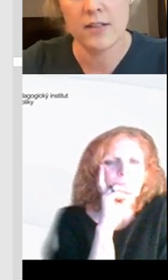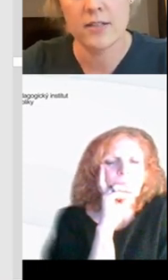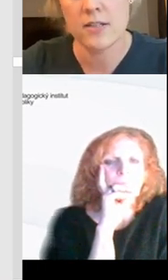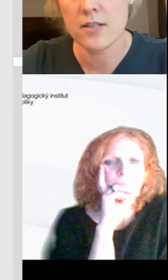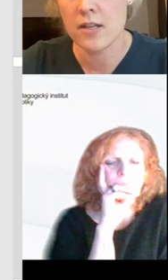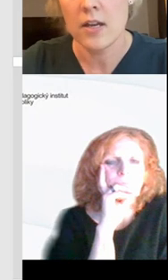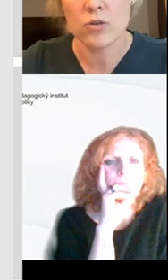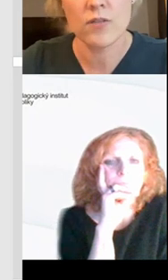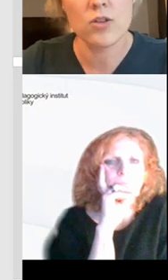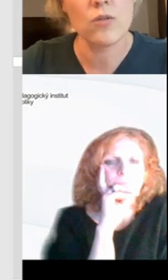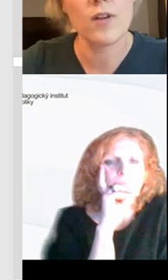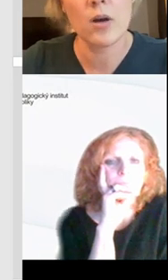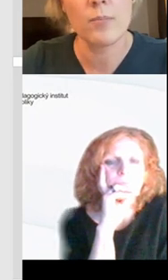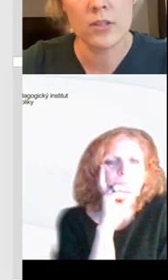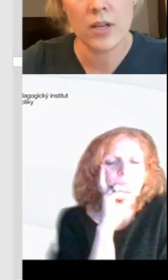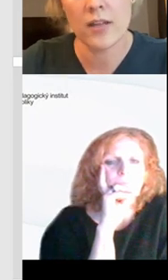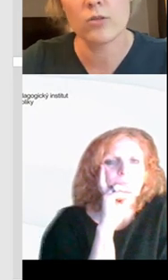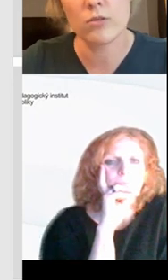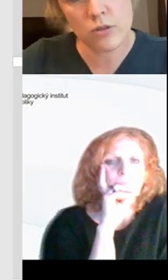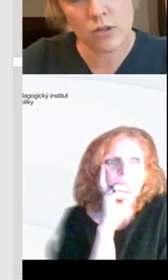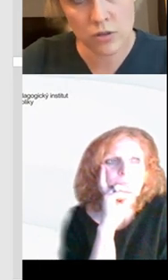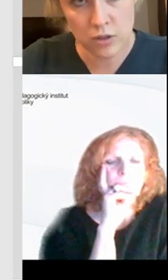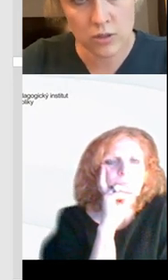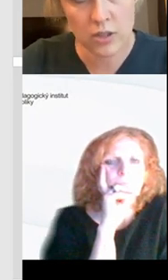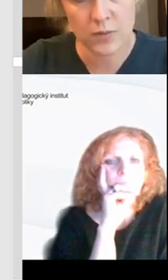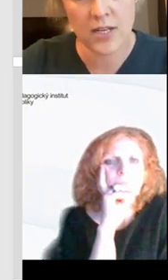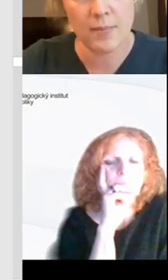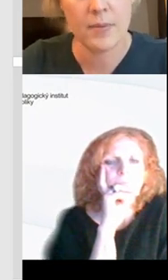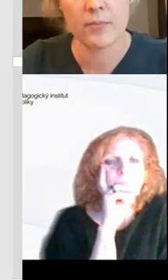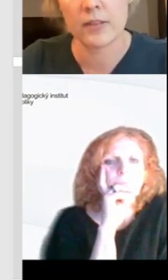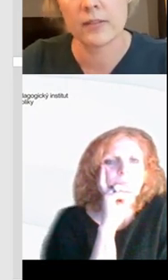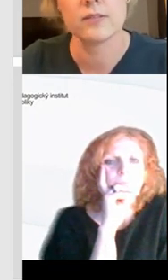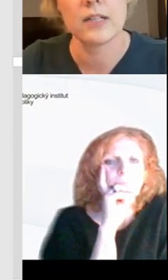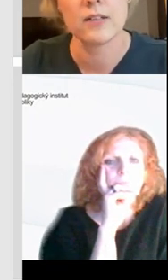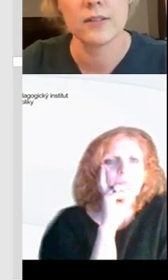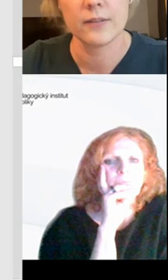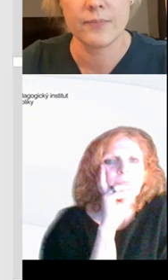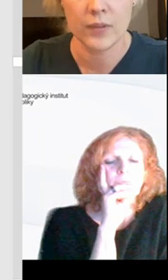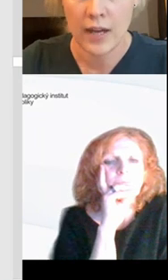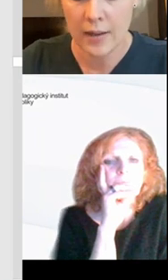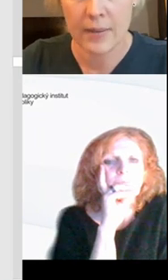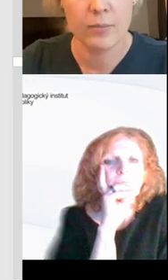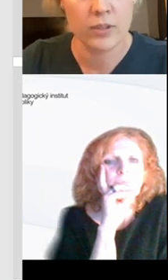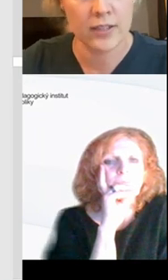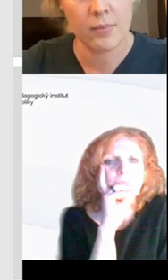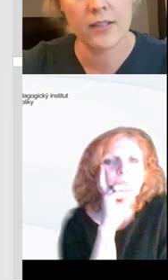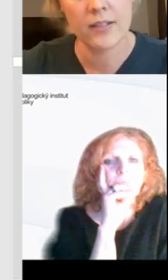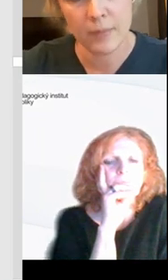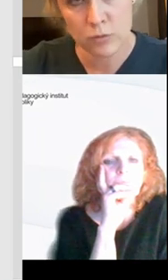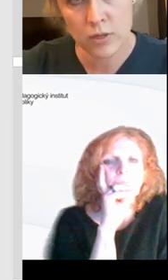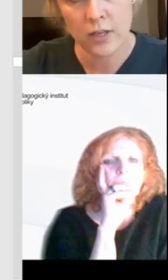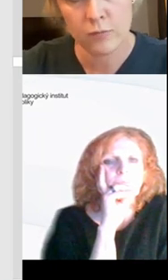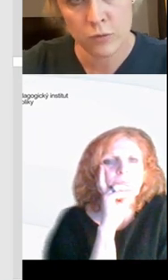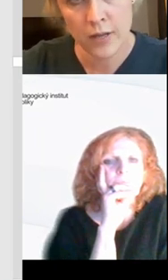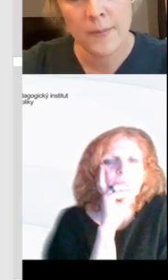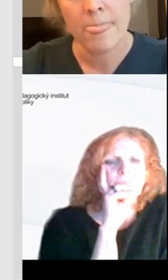nějaké digitální zařízení, což je většinou velmi obtížné. Je to složitější, než psaní na papír. Ten iPad nebo ten tablet